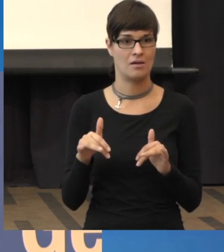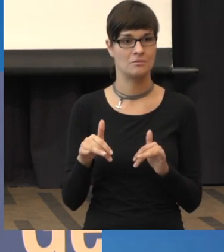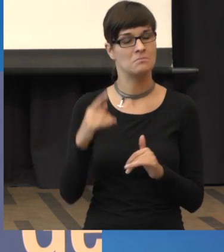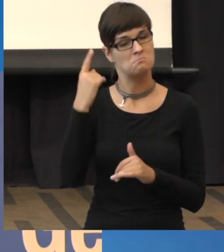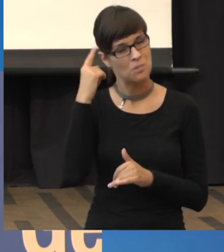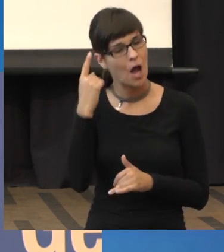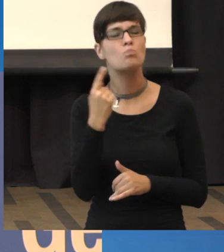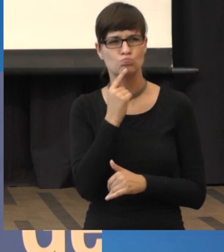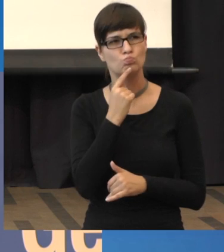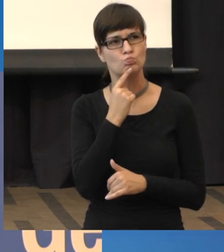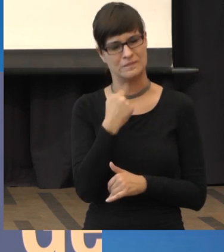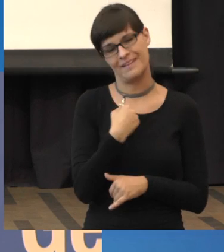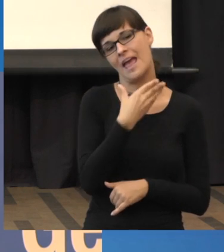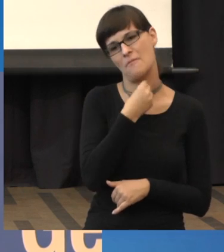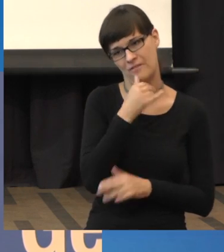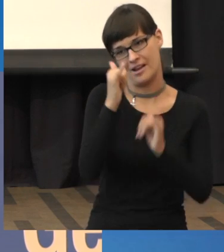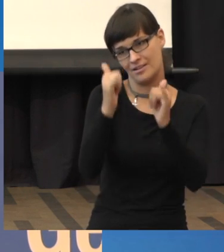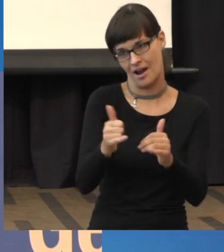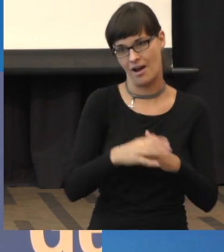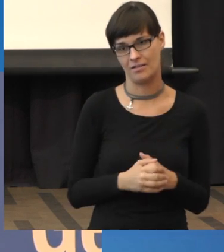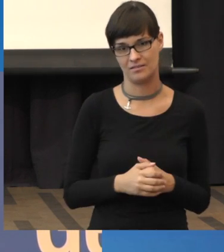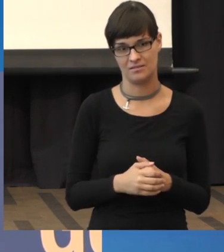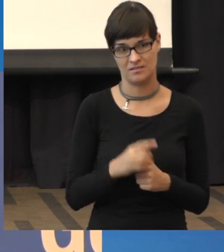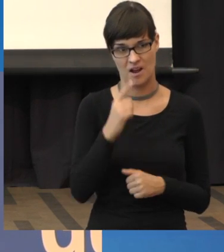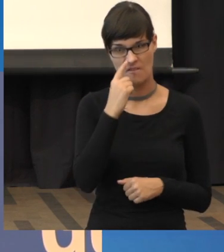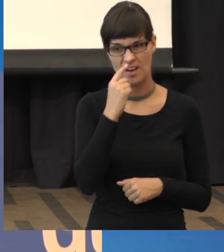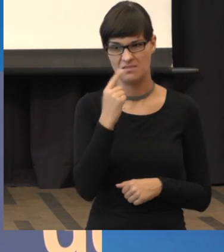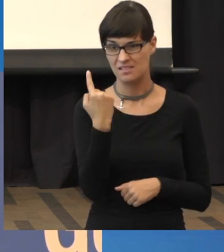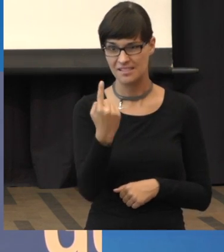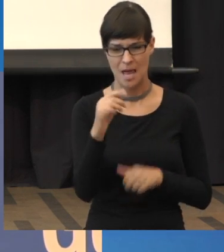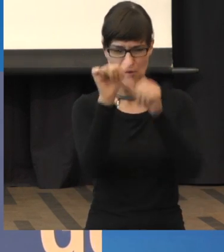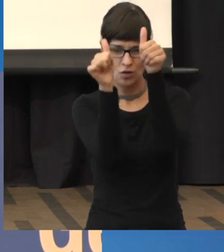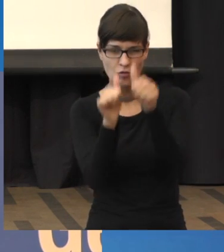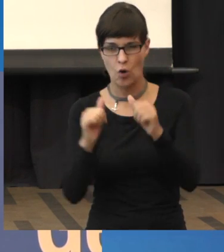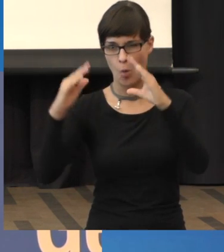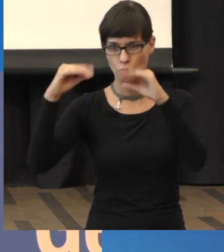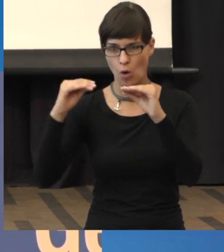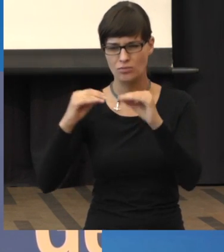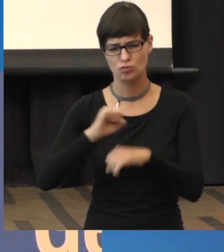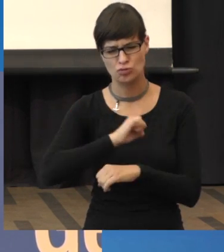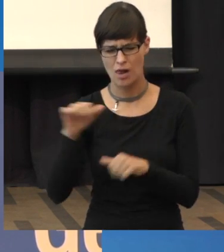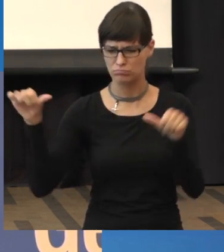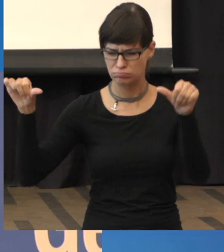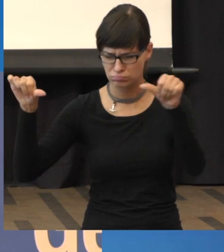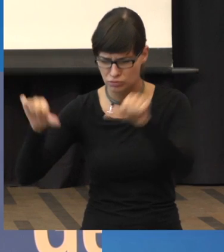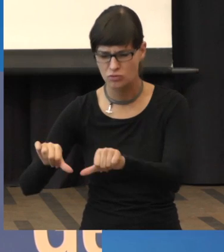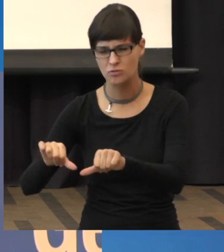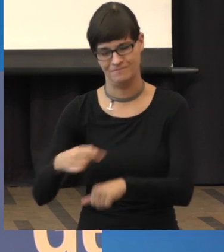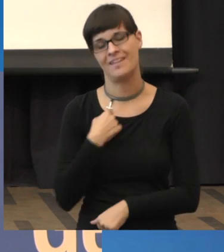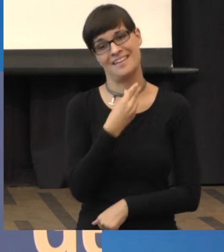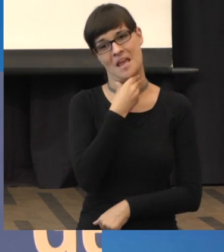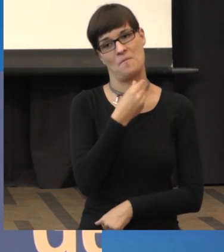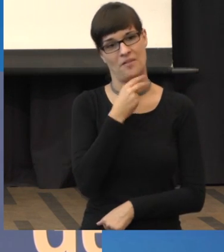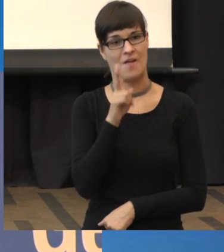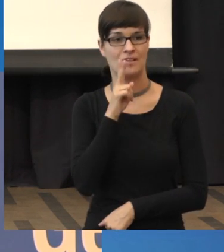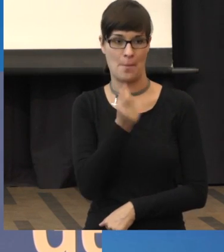schon Sinn macht. Und ich empfehle, wenn jemand eine schwere, trockene Form hat, empfehle ich, diese zu nehmen. Ich würde sie